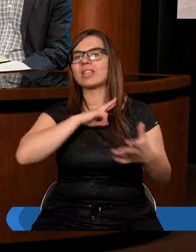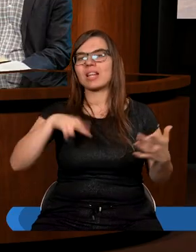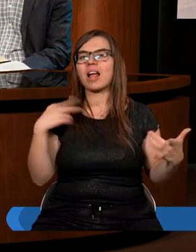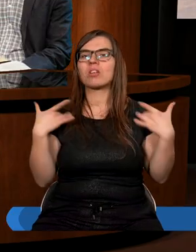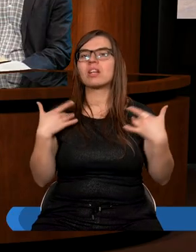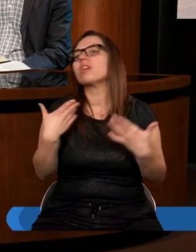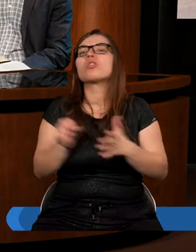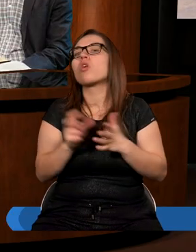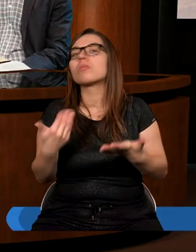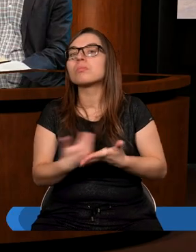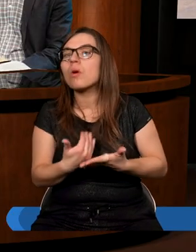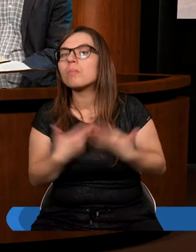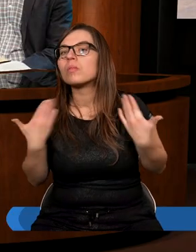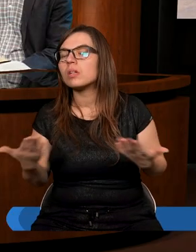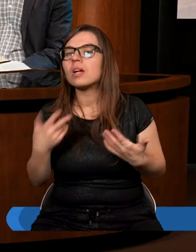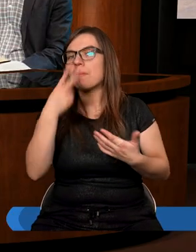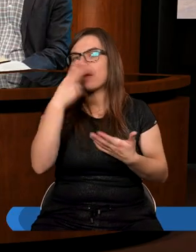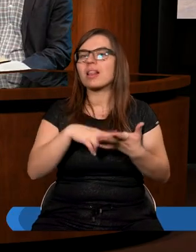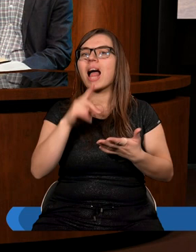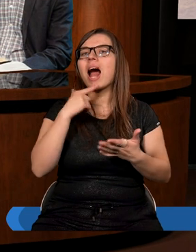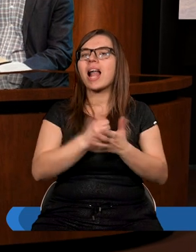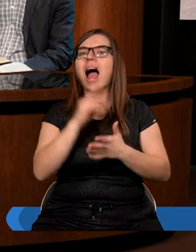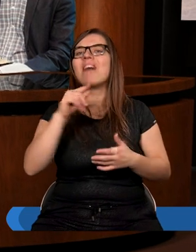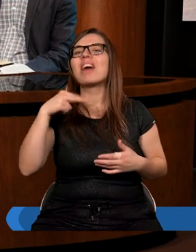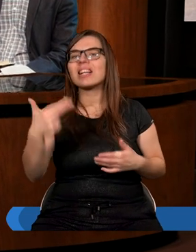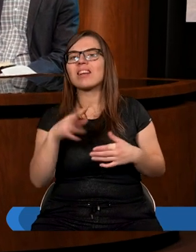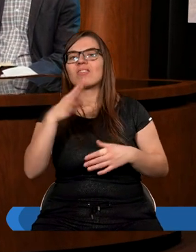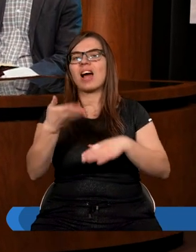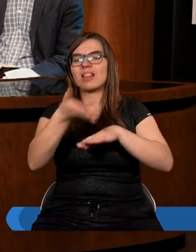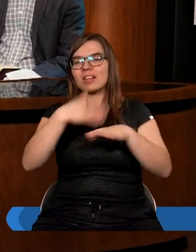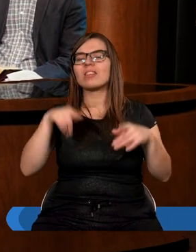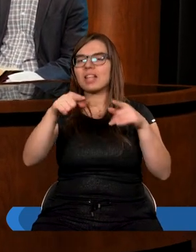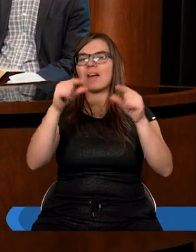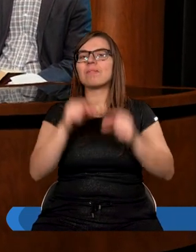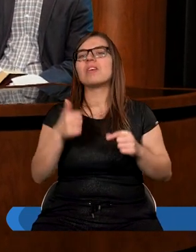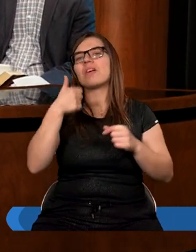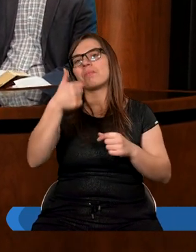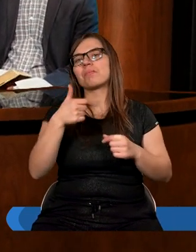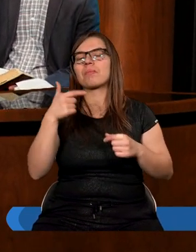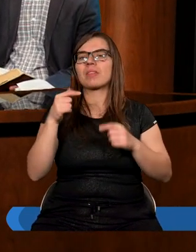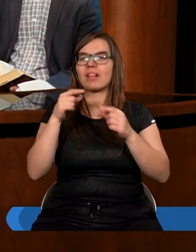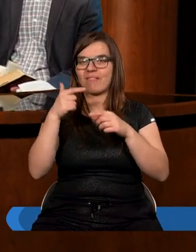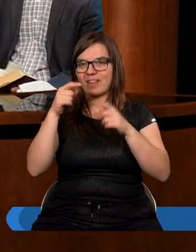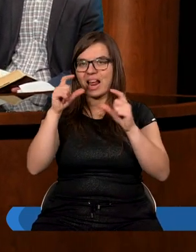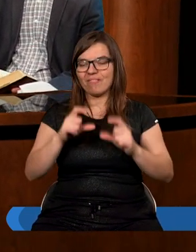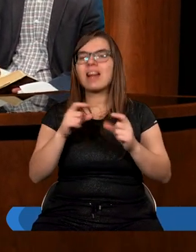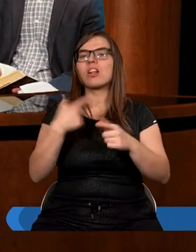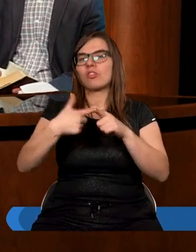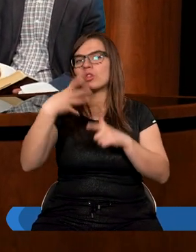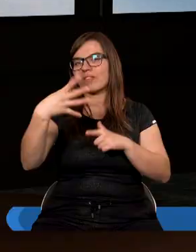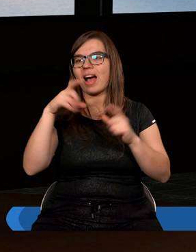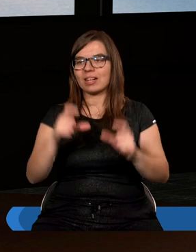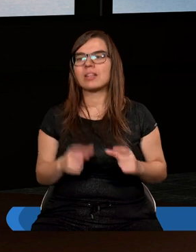Dlaczego pomóc? Popatrzmy na list do Efezjan, czwarty rozdział i tam jeden werset, werset dwudziesty czwarty.